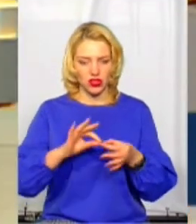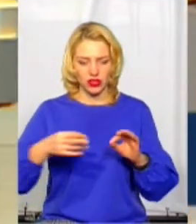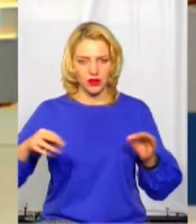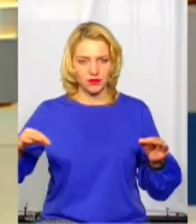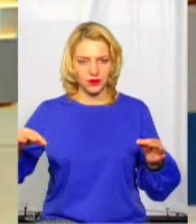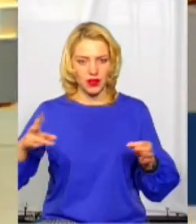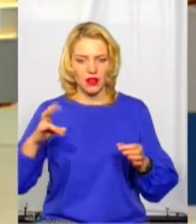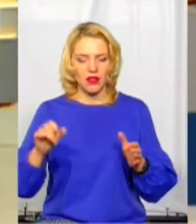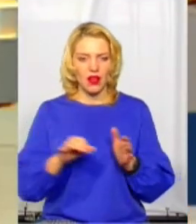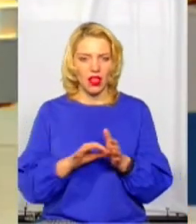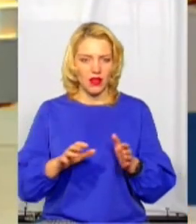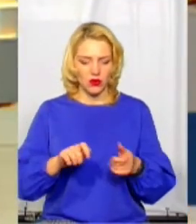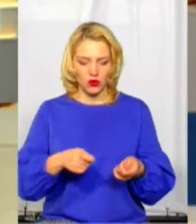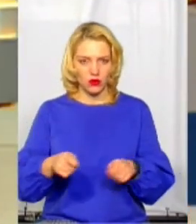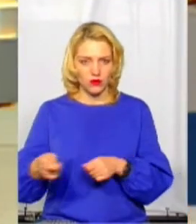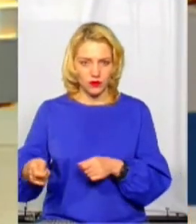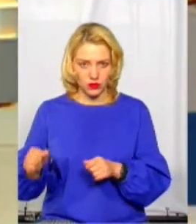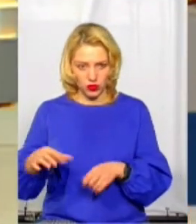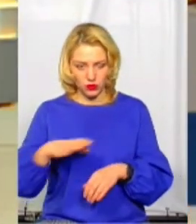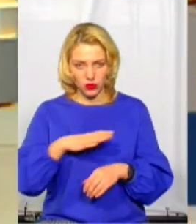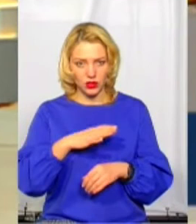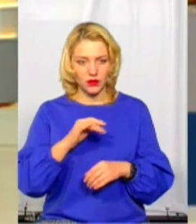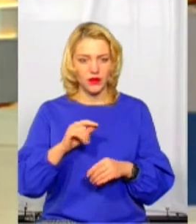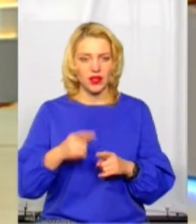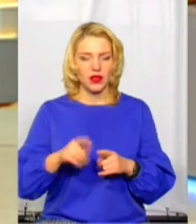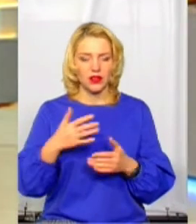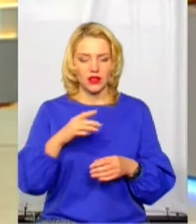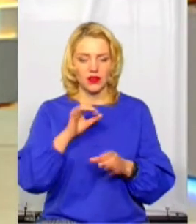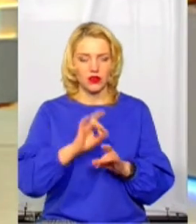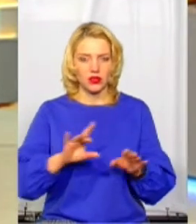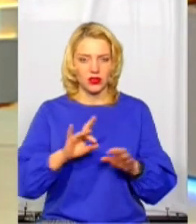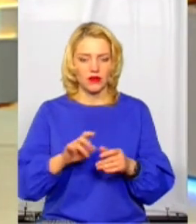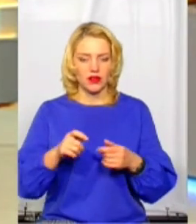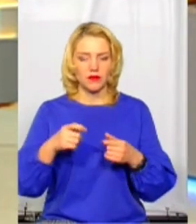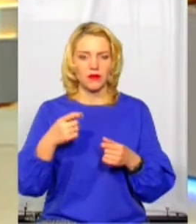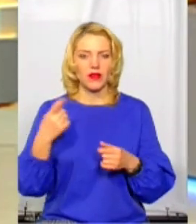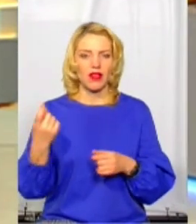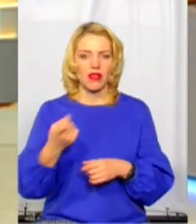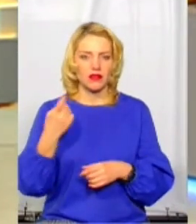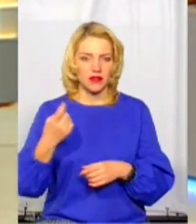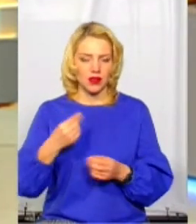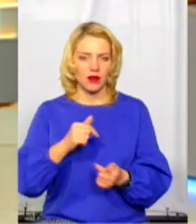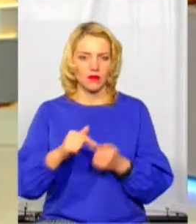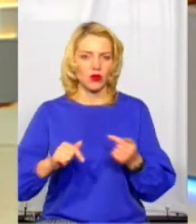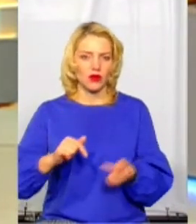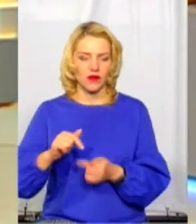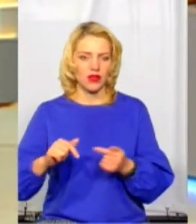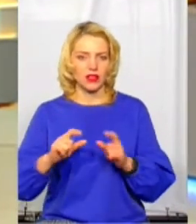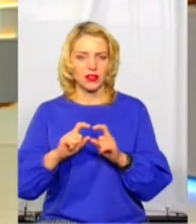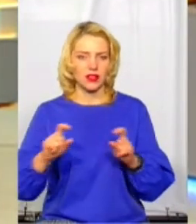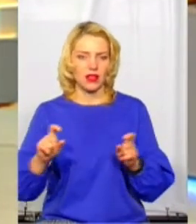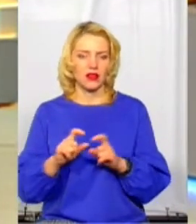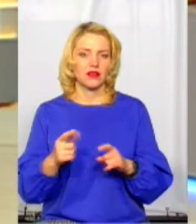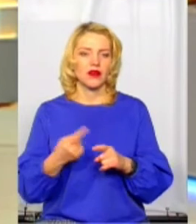електрообладнаннями. Також було вказано власникам торгівельних закладів на дані недоліки, і про